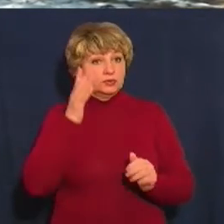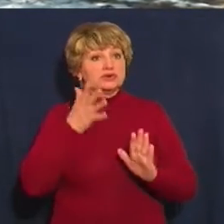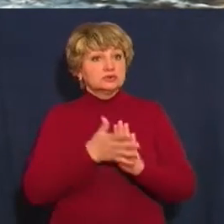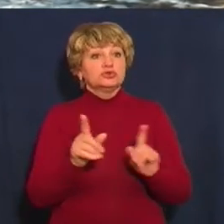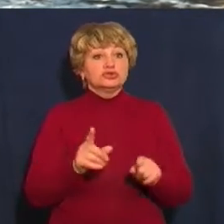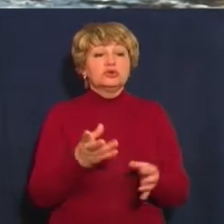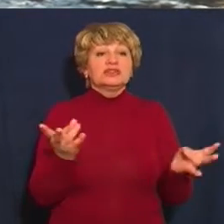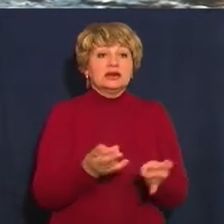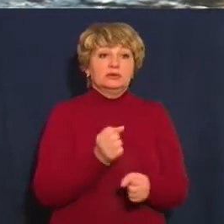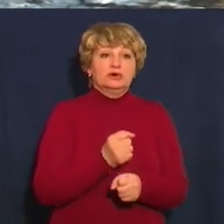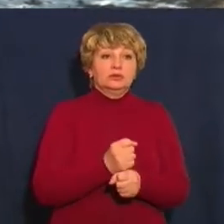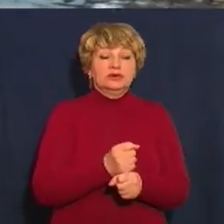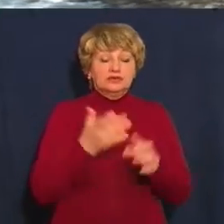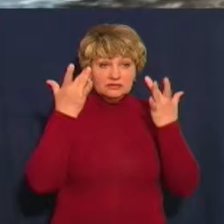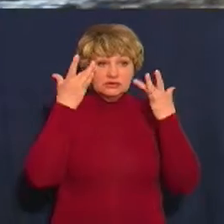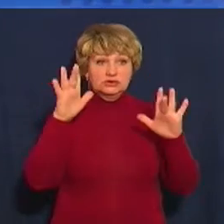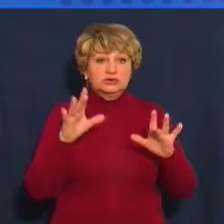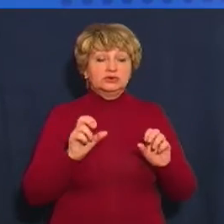робити в разі надзвичайної ситуації.